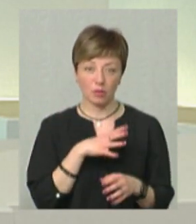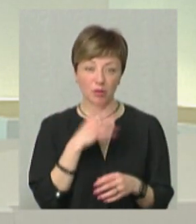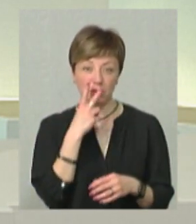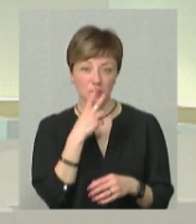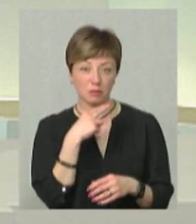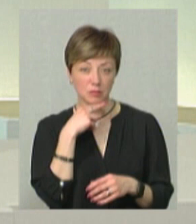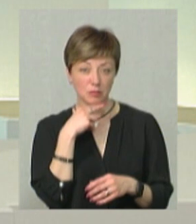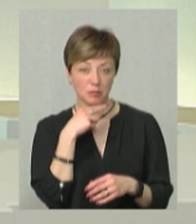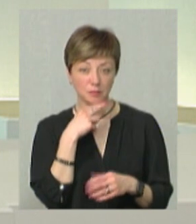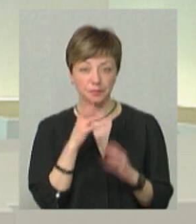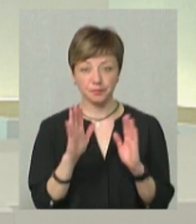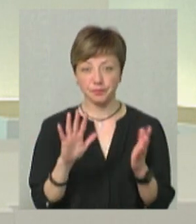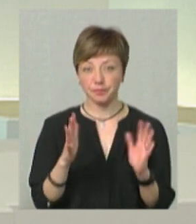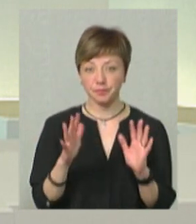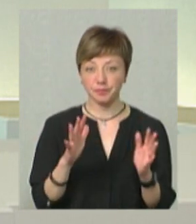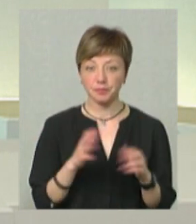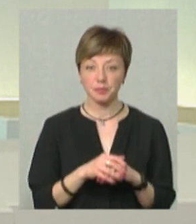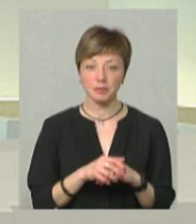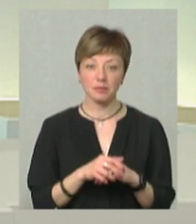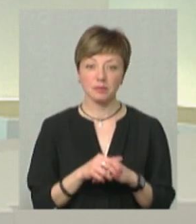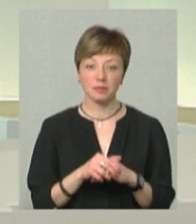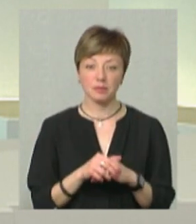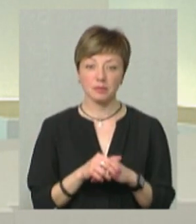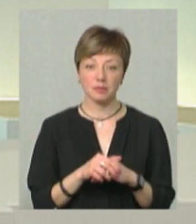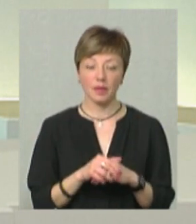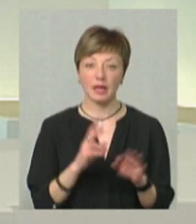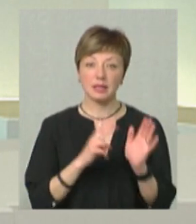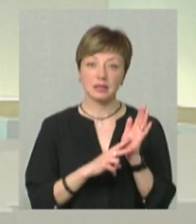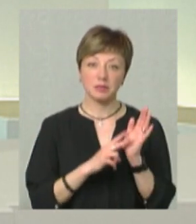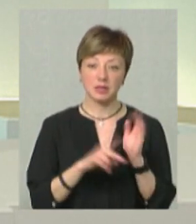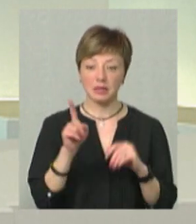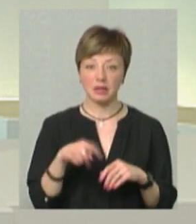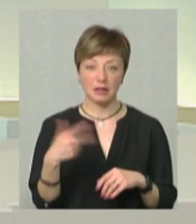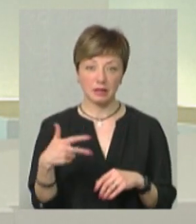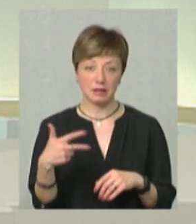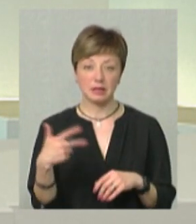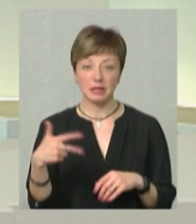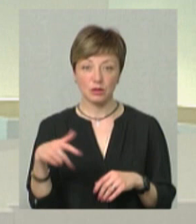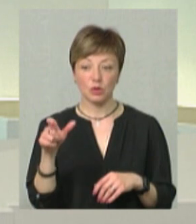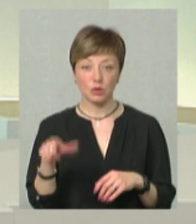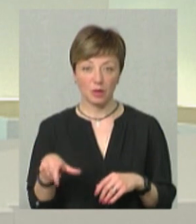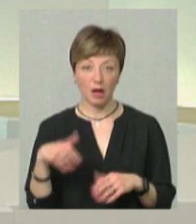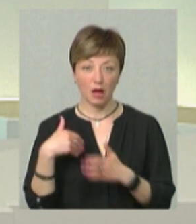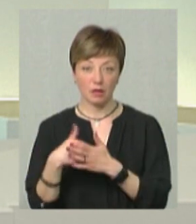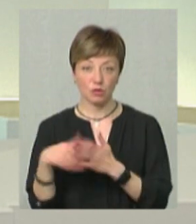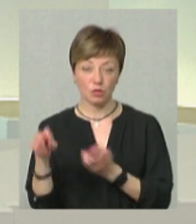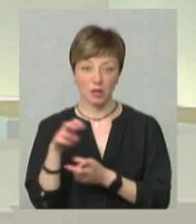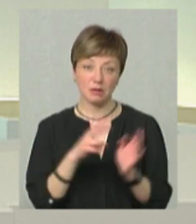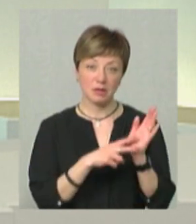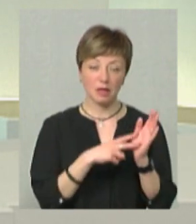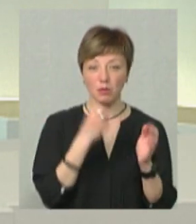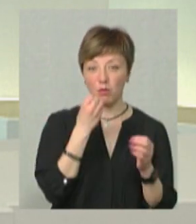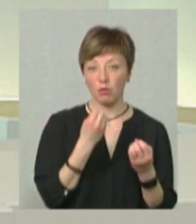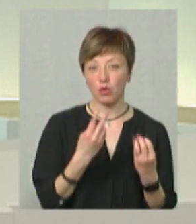приглядають зараз, ну, можна так, якщо ви хочете в цифрах, то 70 на 30, тобто 30 людей активні шукають, 70,